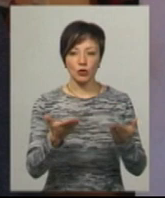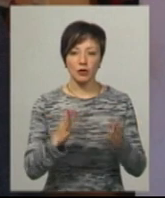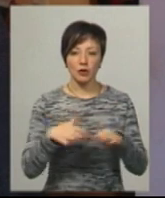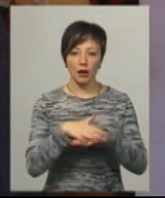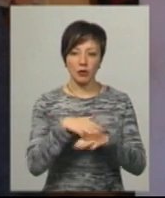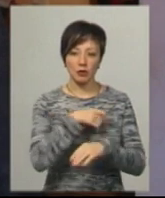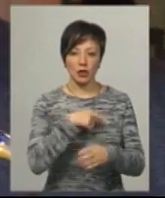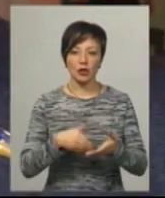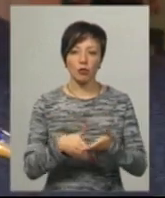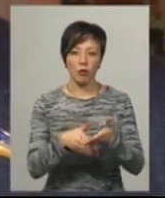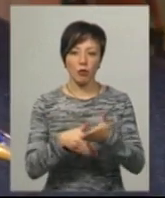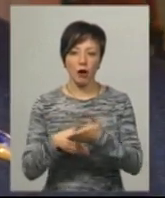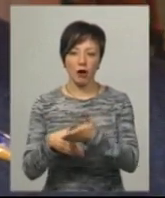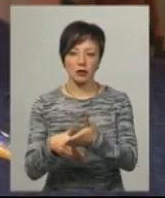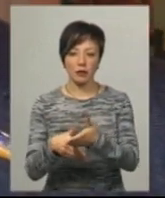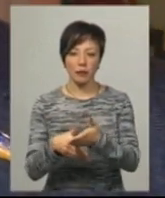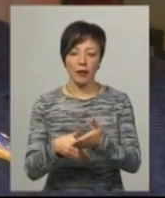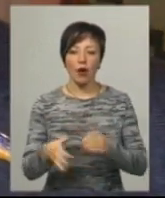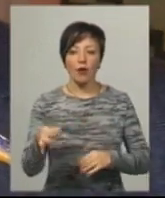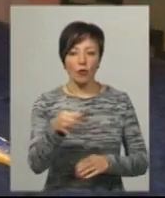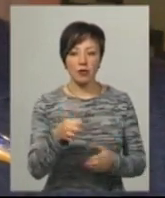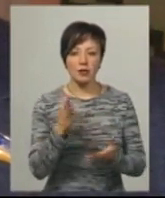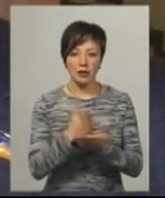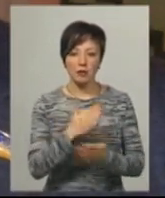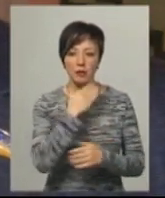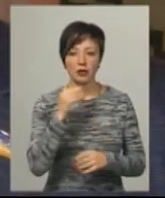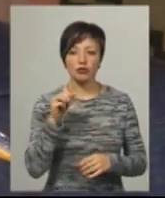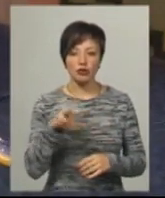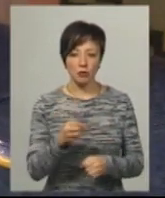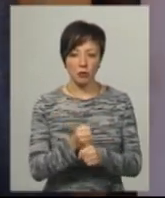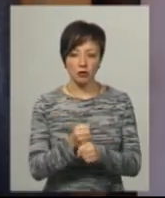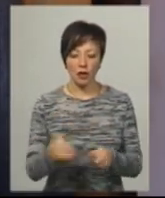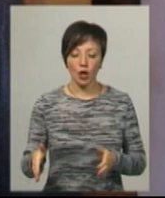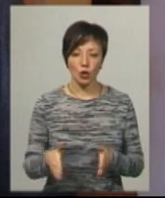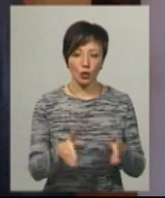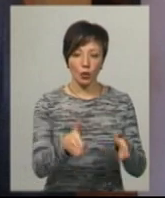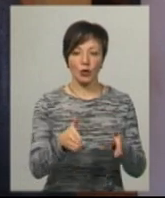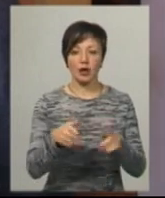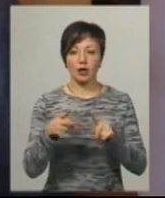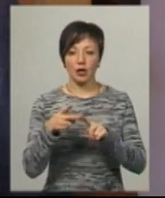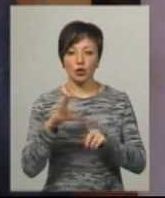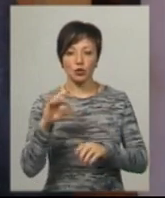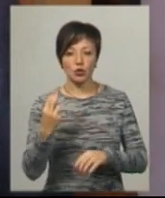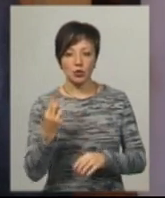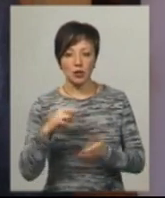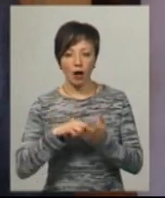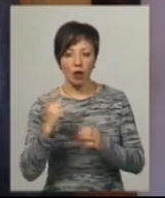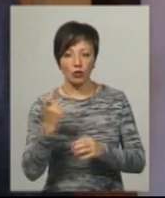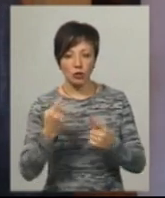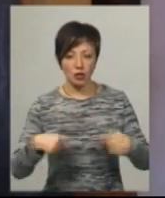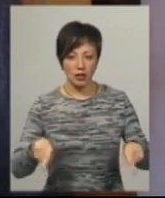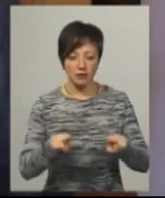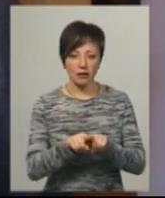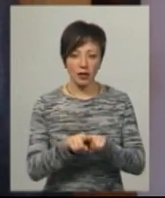депутати допомагати. В області є багато над чим попрацювати, це і дороги, це і соціально-економічна сфера,